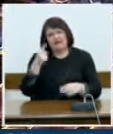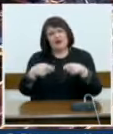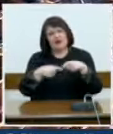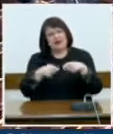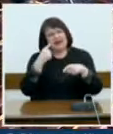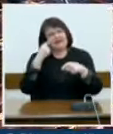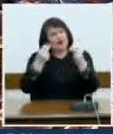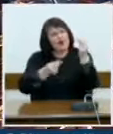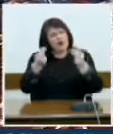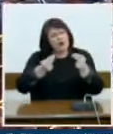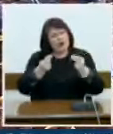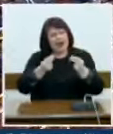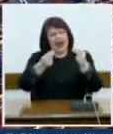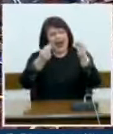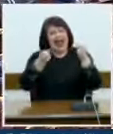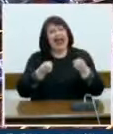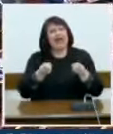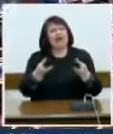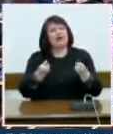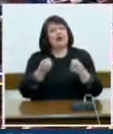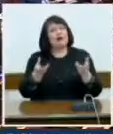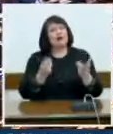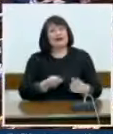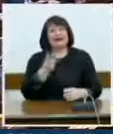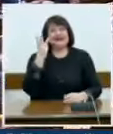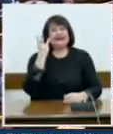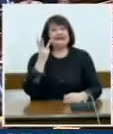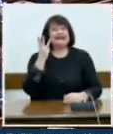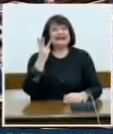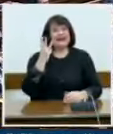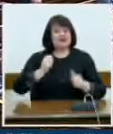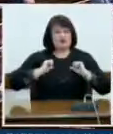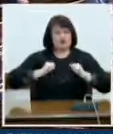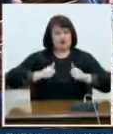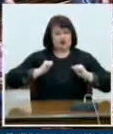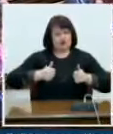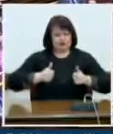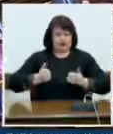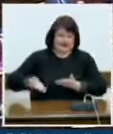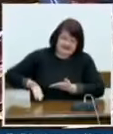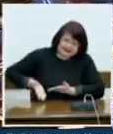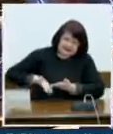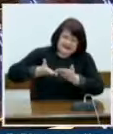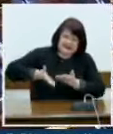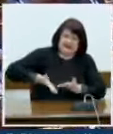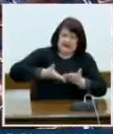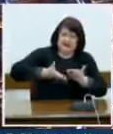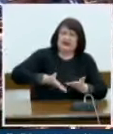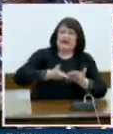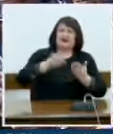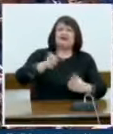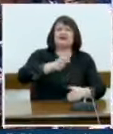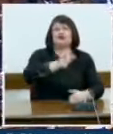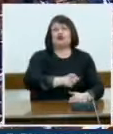τρεις ακόμα πρωτοβουλίες στήριξης συμπολιτών μας.